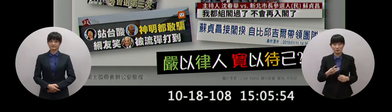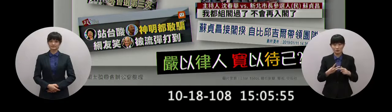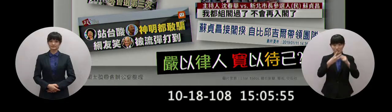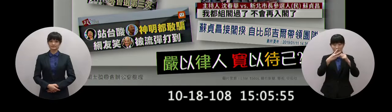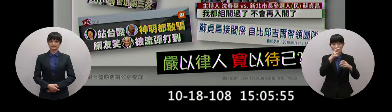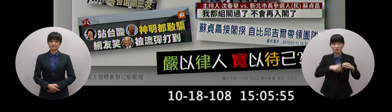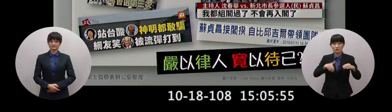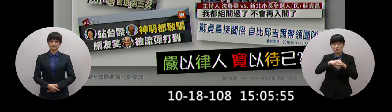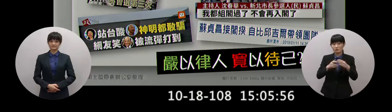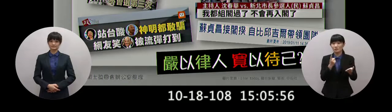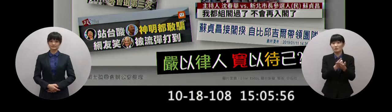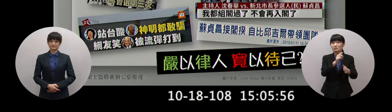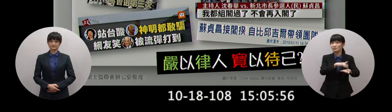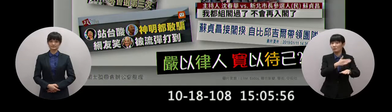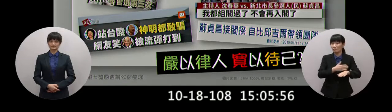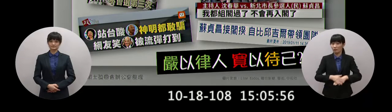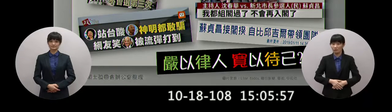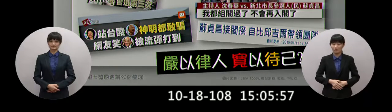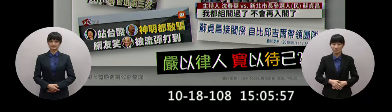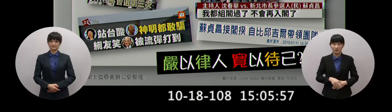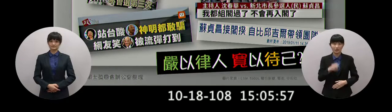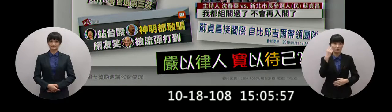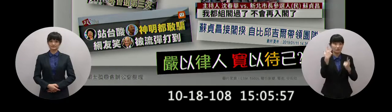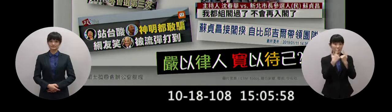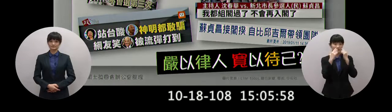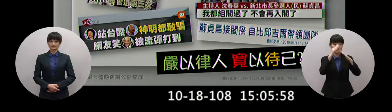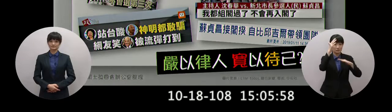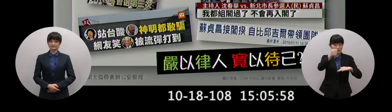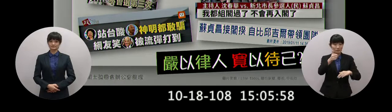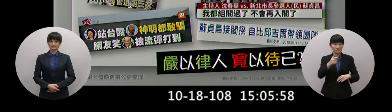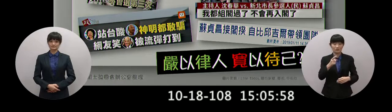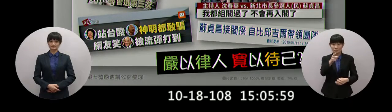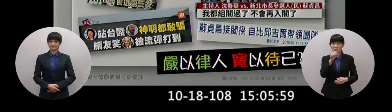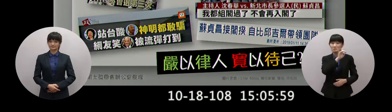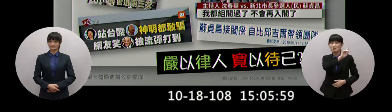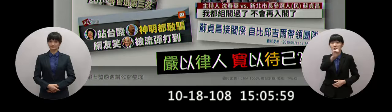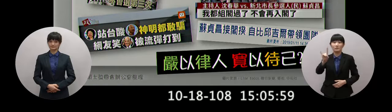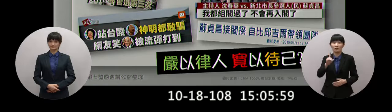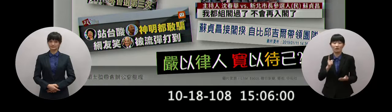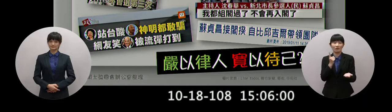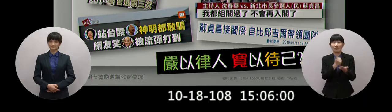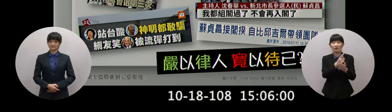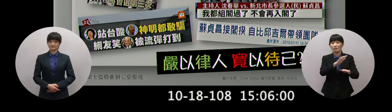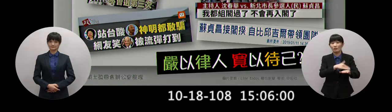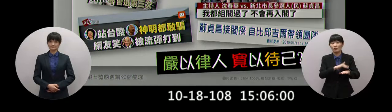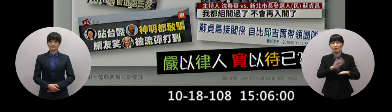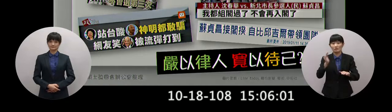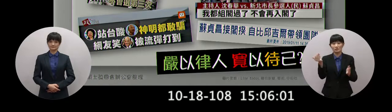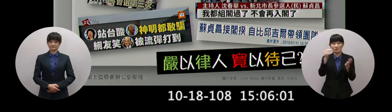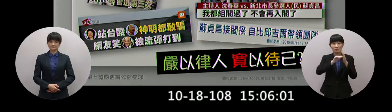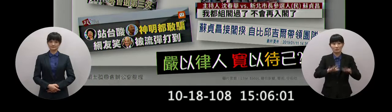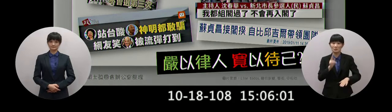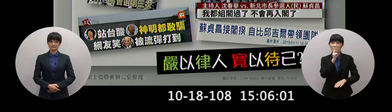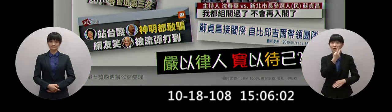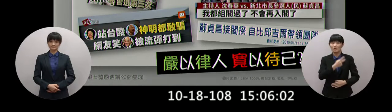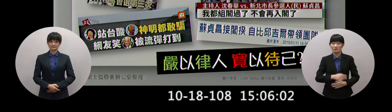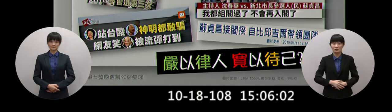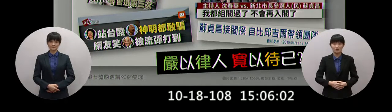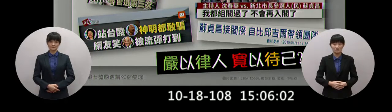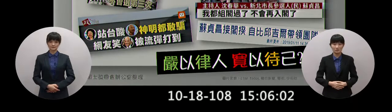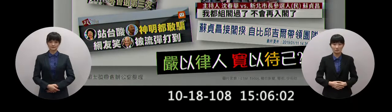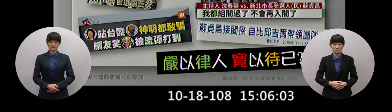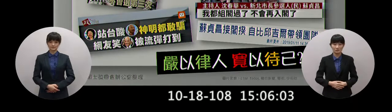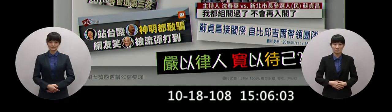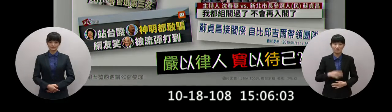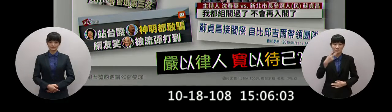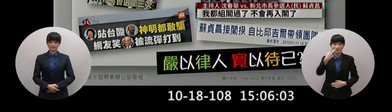新北市台北縣長一篇聲明省春華你跟你說我